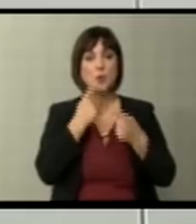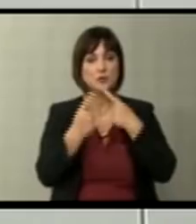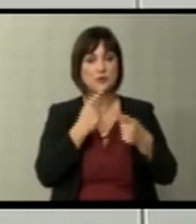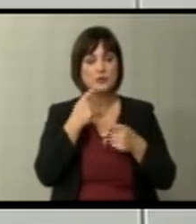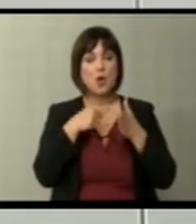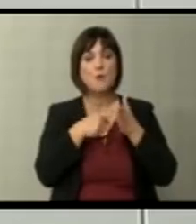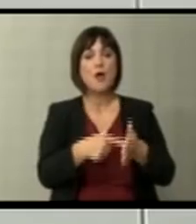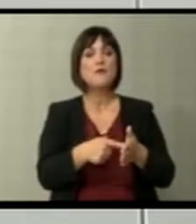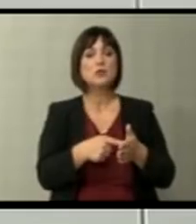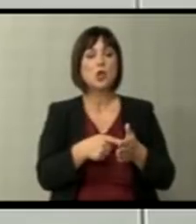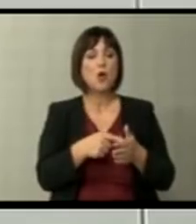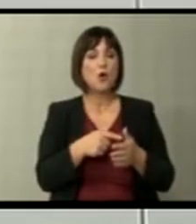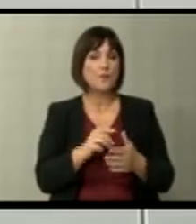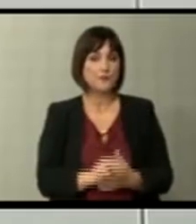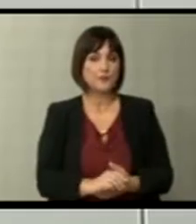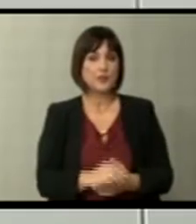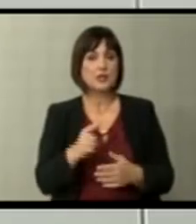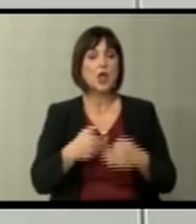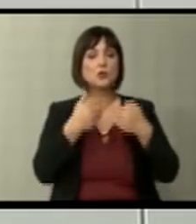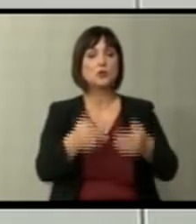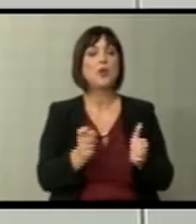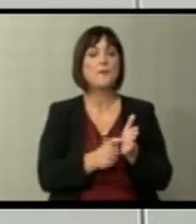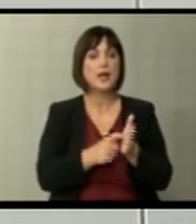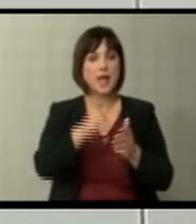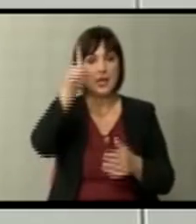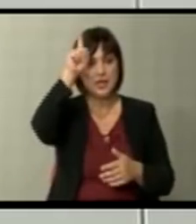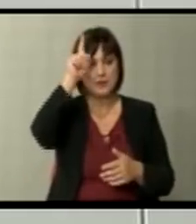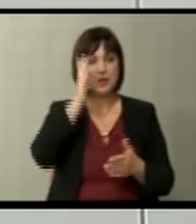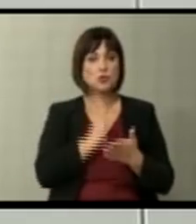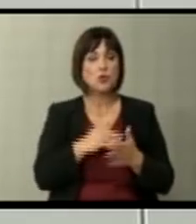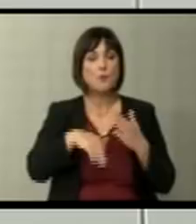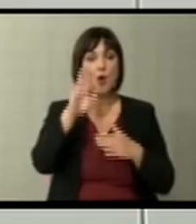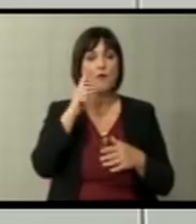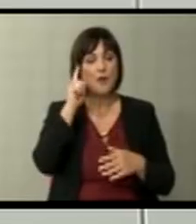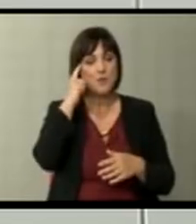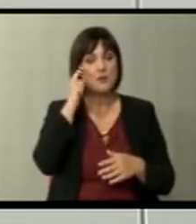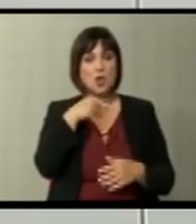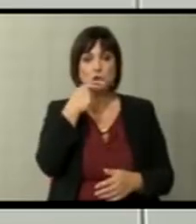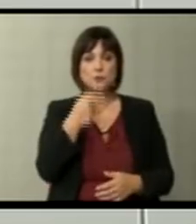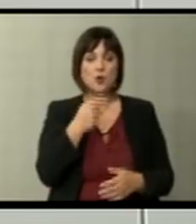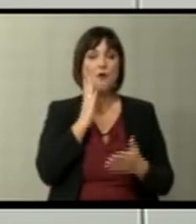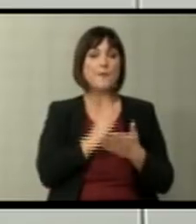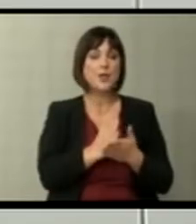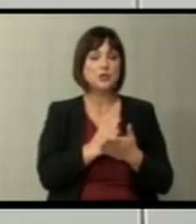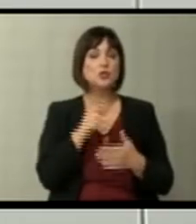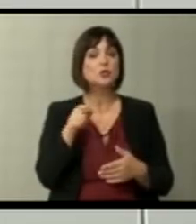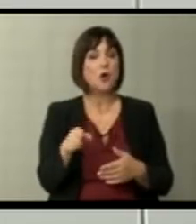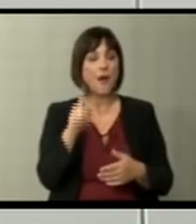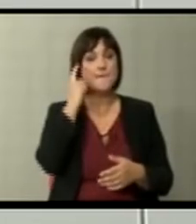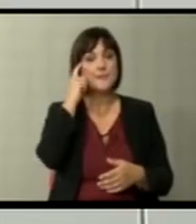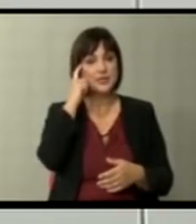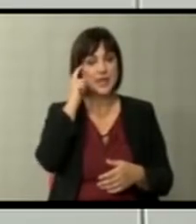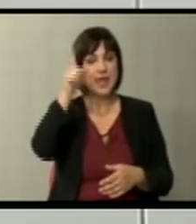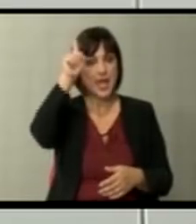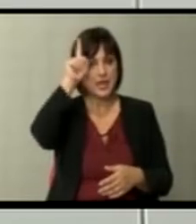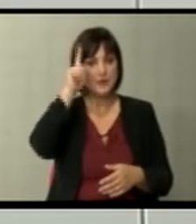одложувањето на барање на Германија, тогаш ја сповеќе по интуиција говорев, беше токму за тоа. Мислам дека